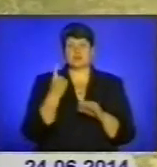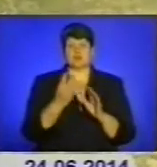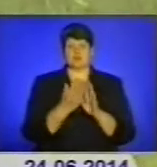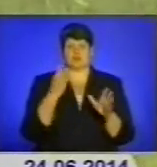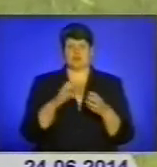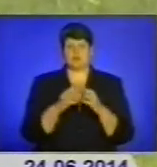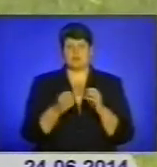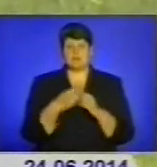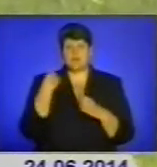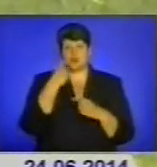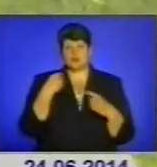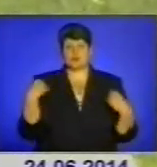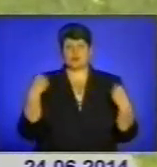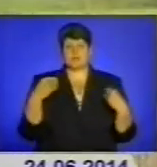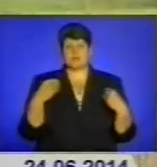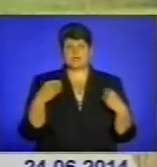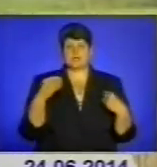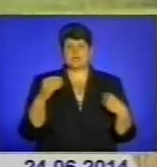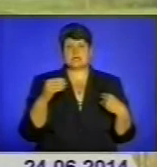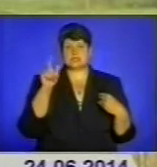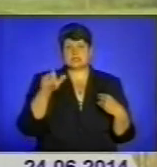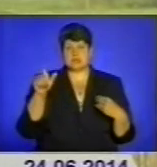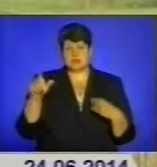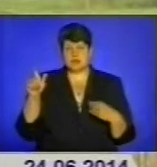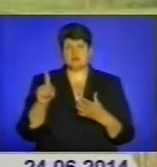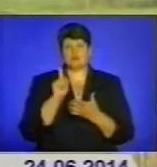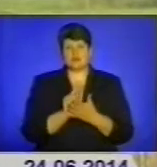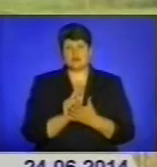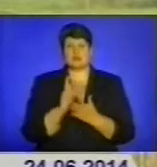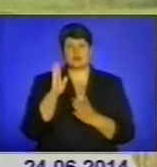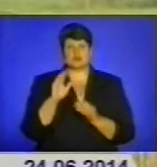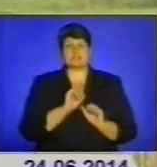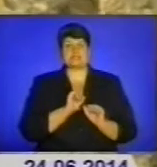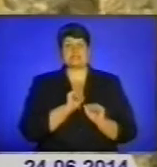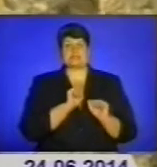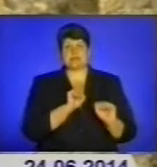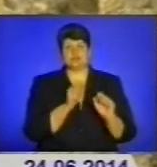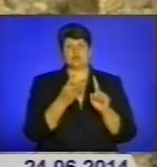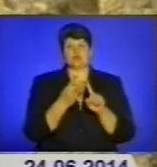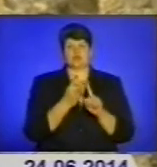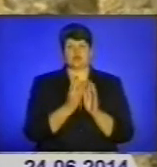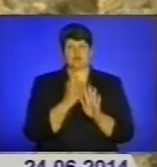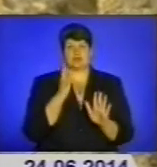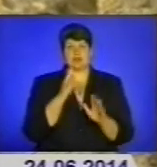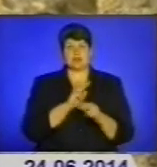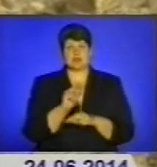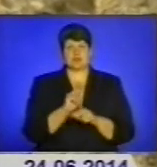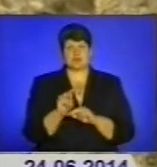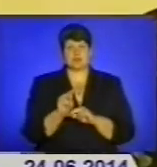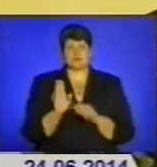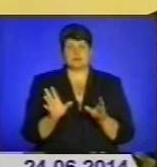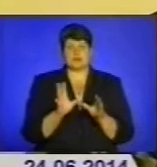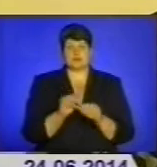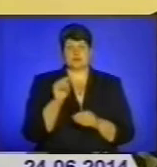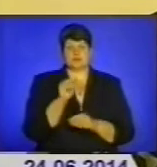Особовий склад солдати, сержанта мають бути в першу чергу захищені, в другу чергу навчені разом